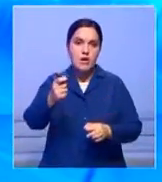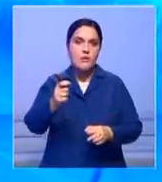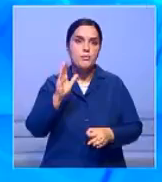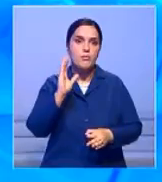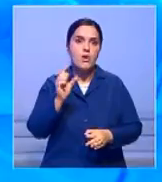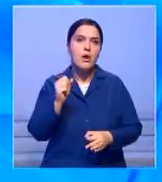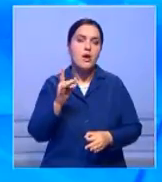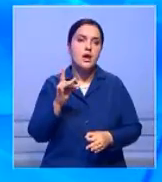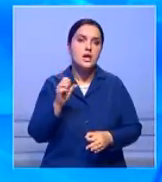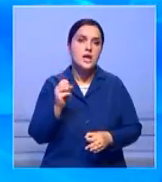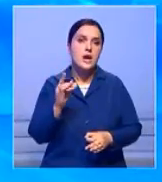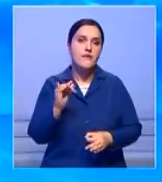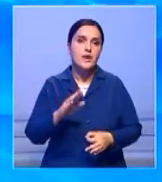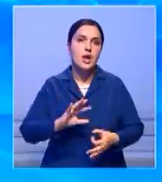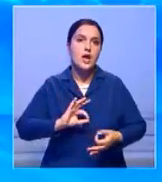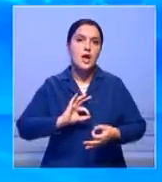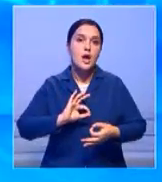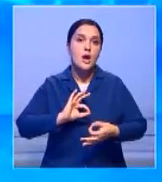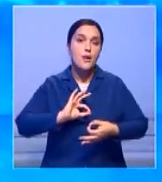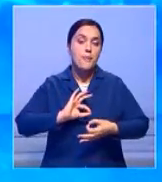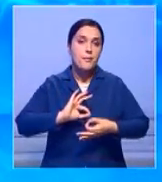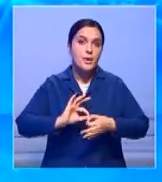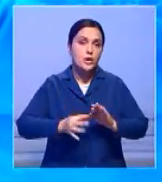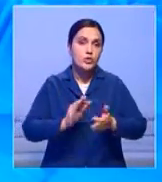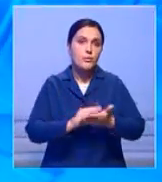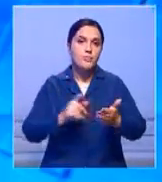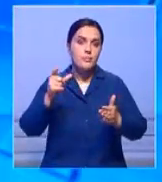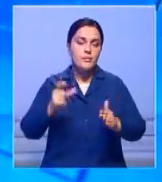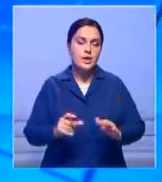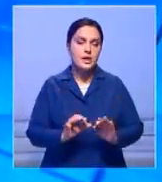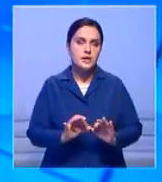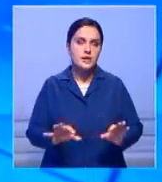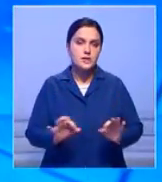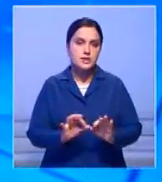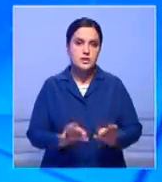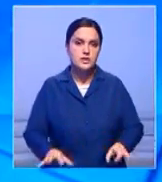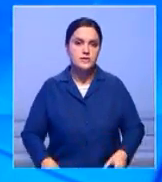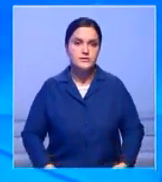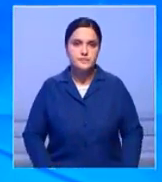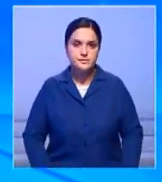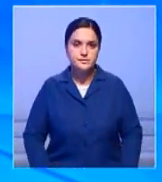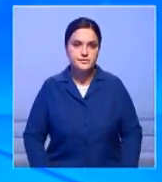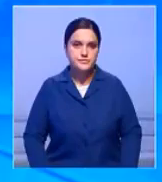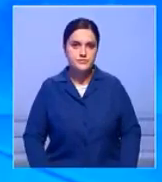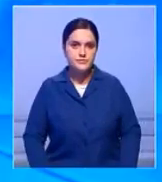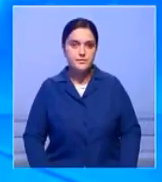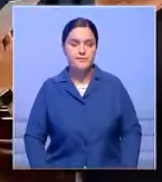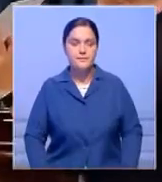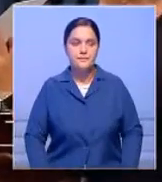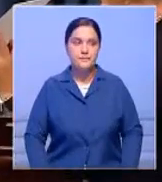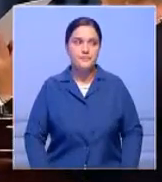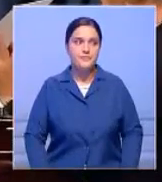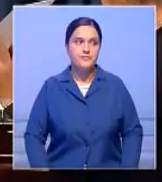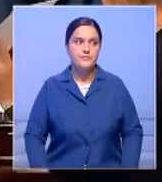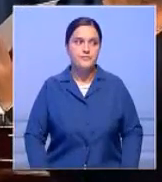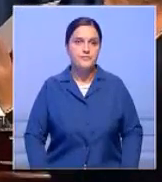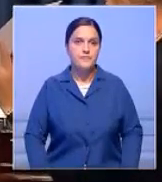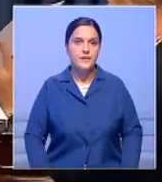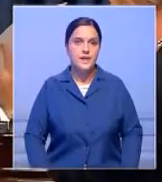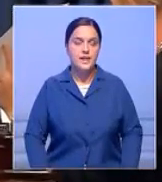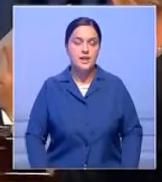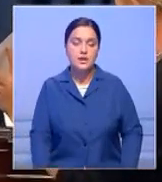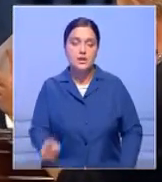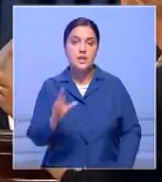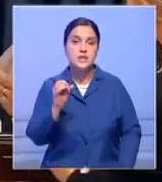к Саудовской Аравии. Подробнее о резонансном законе расскажет Максуд Медилканов. Сенат США